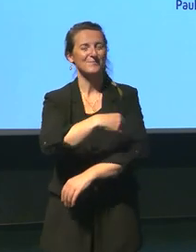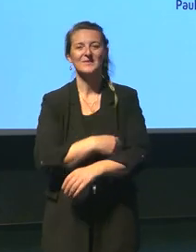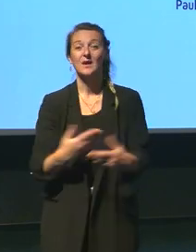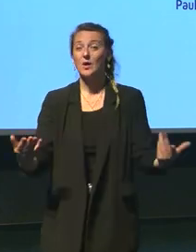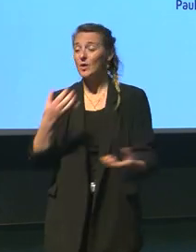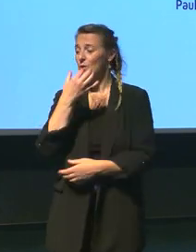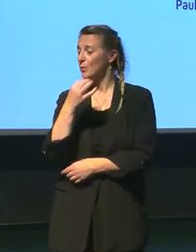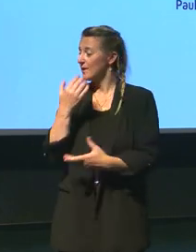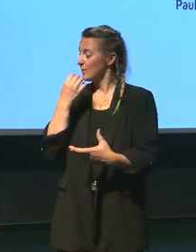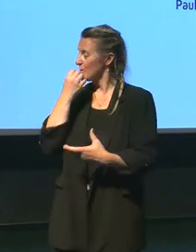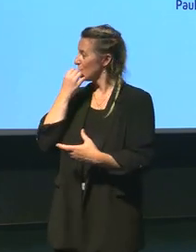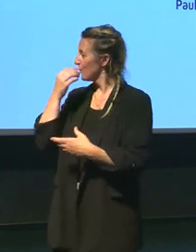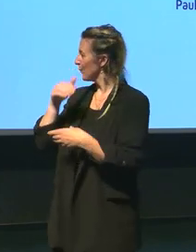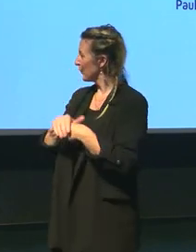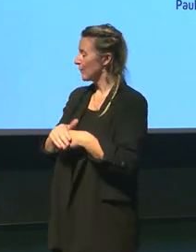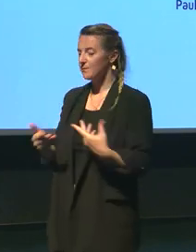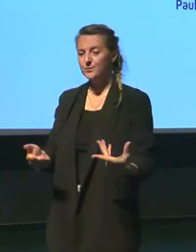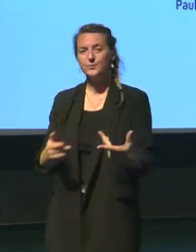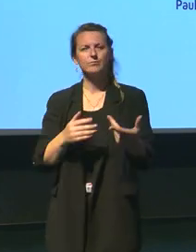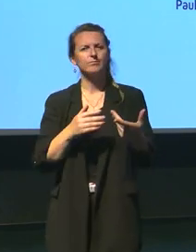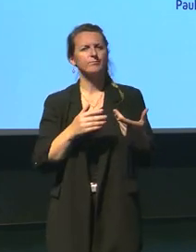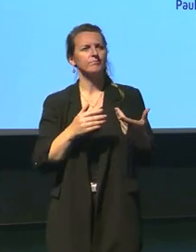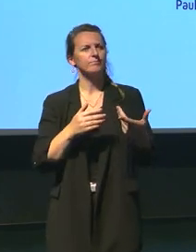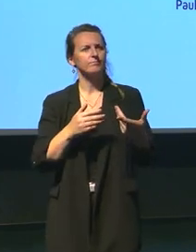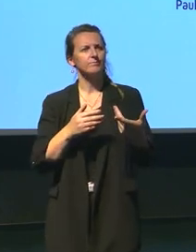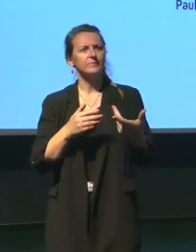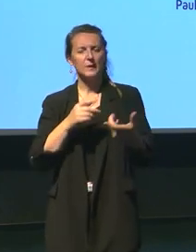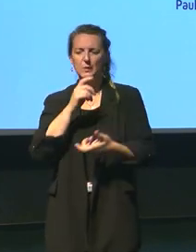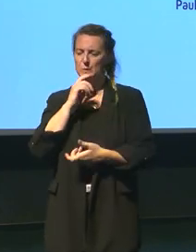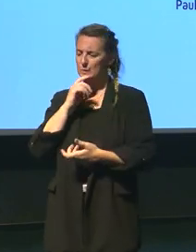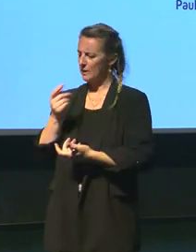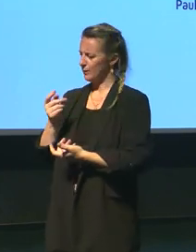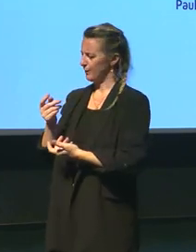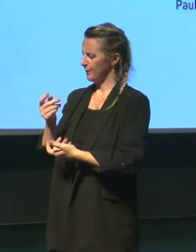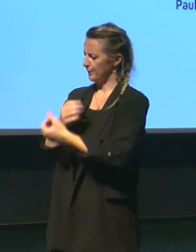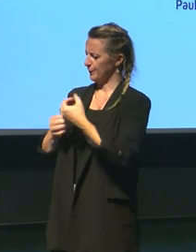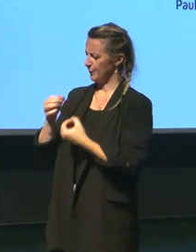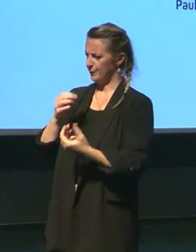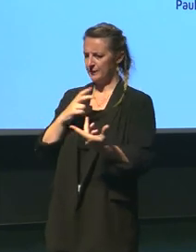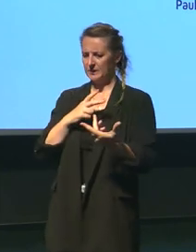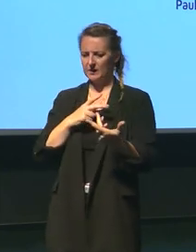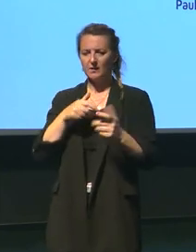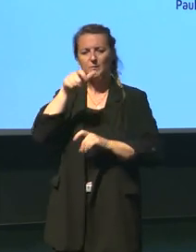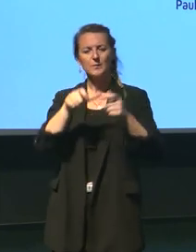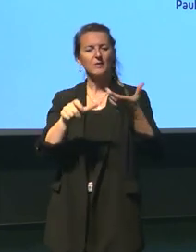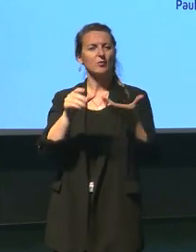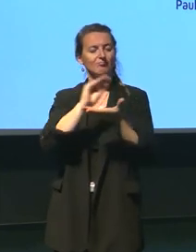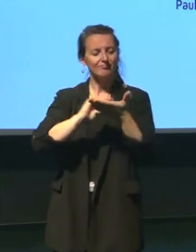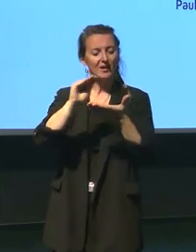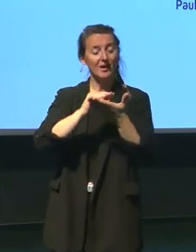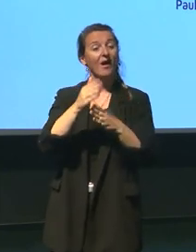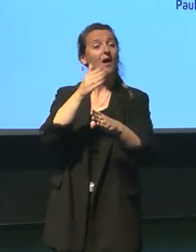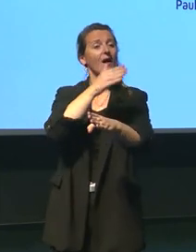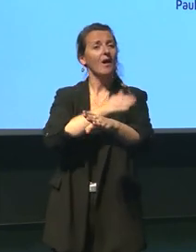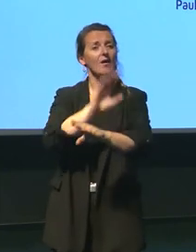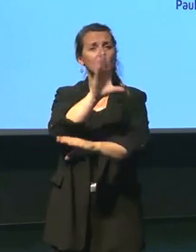Bonsoir Donc on a parlé tout à l'heure des auteurs postérieurs à Jules Verne Est-ce qu